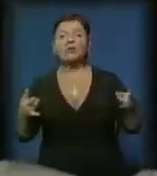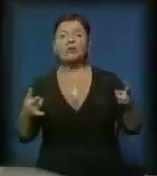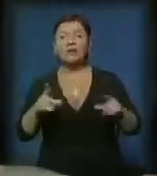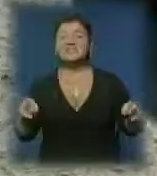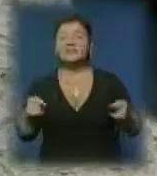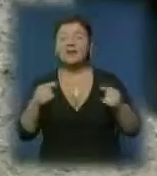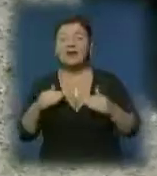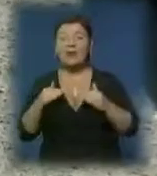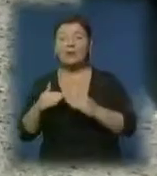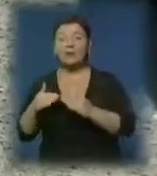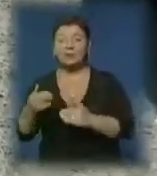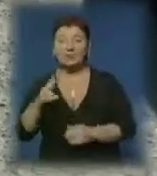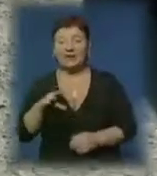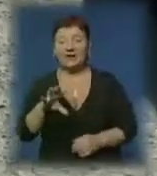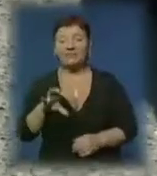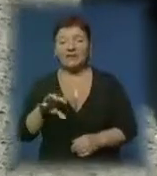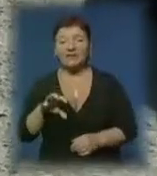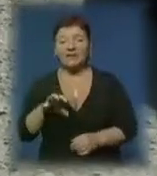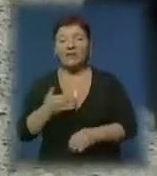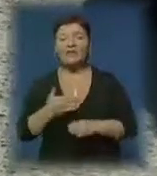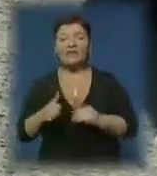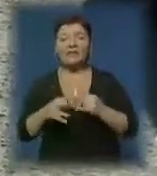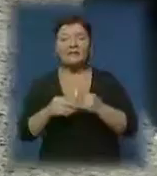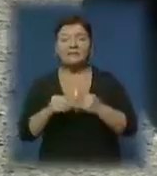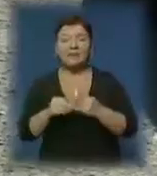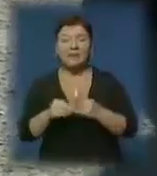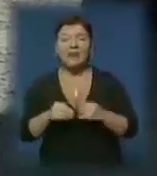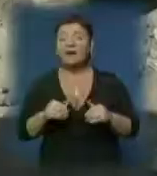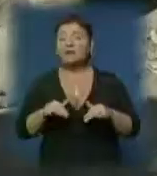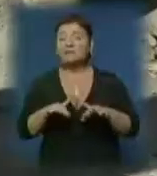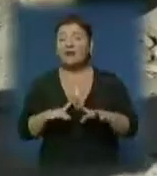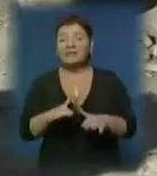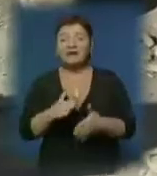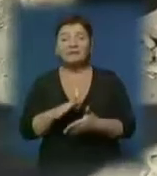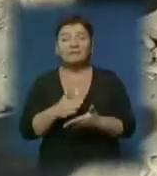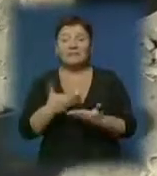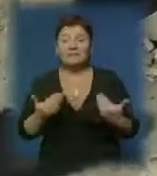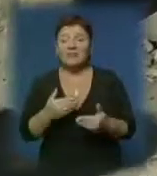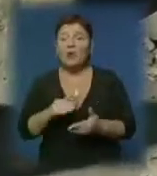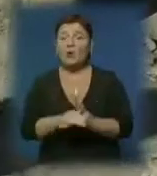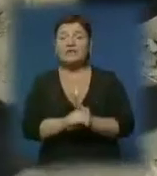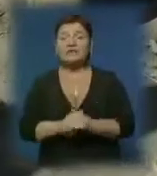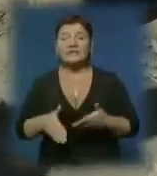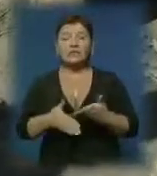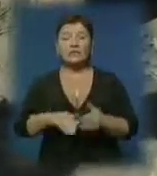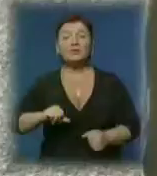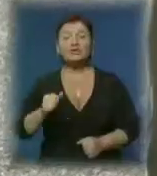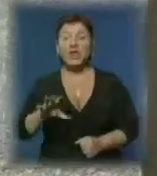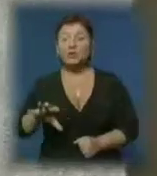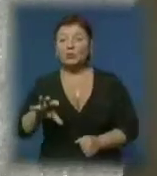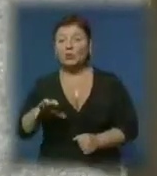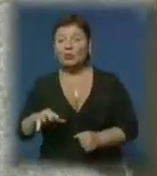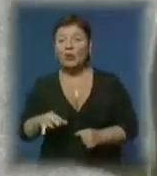створення притулку для тварин. Мерія виділила землю, але далі цього справа не пішла. Тим часом організація допоможе другу намагається